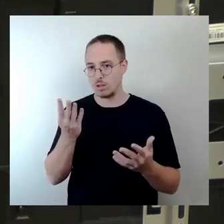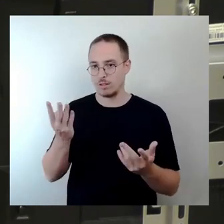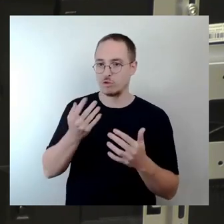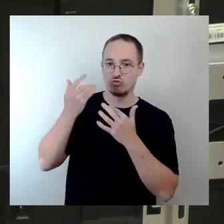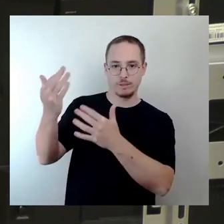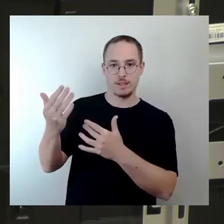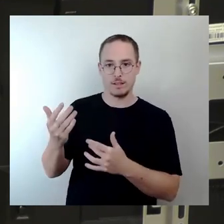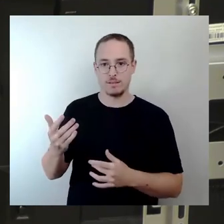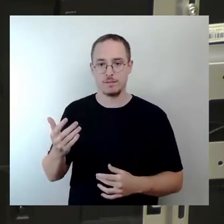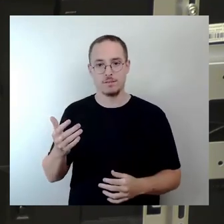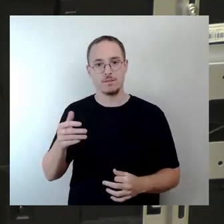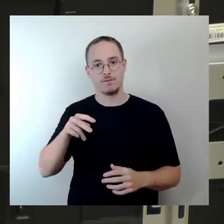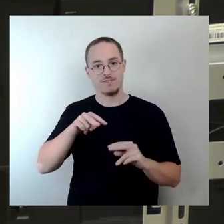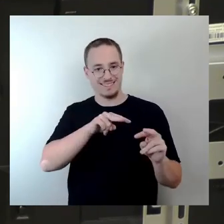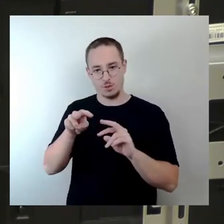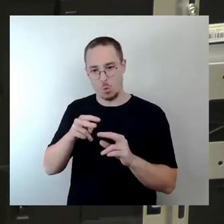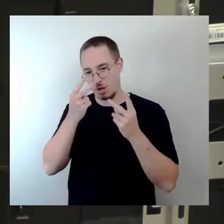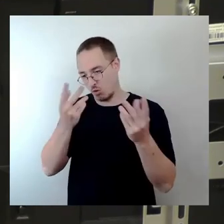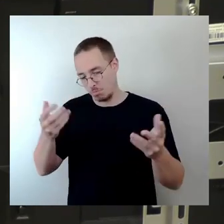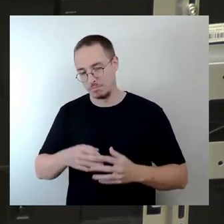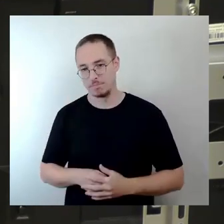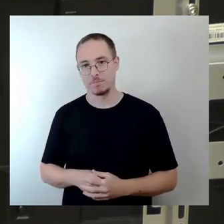Kiessee in Läuben. Wasserski.